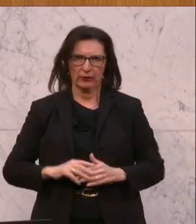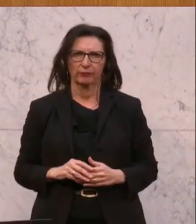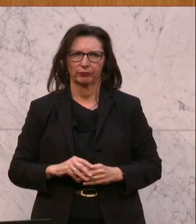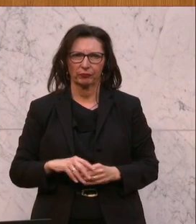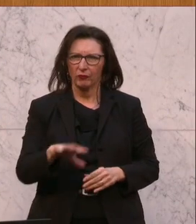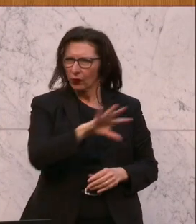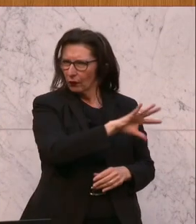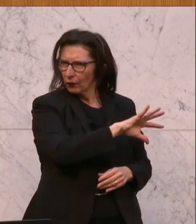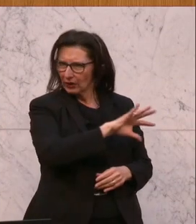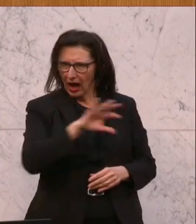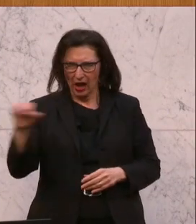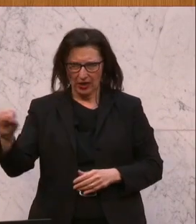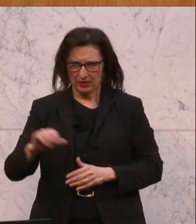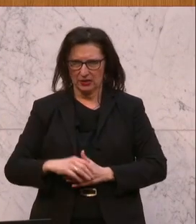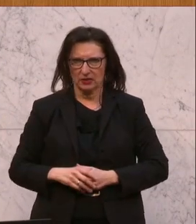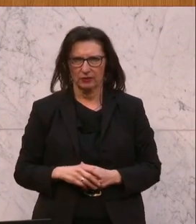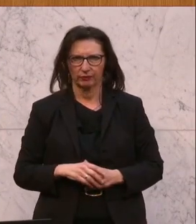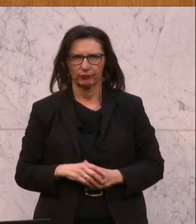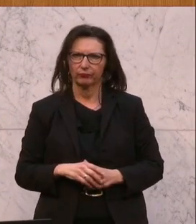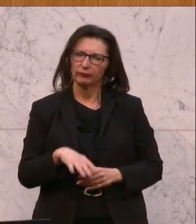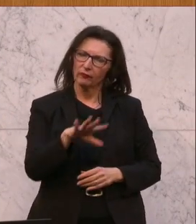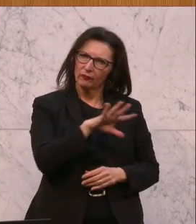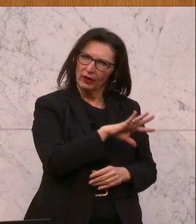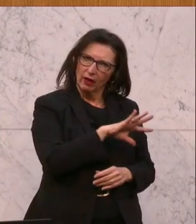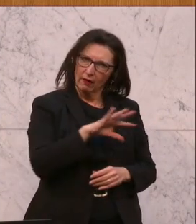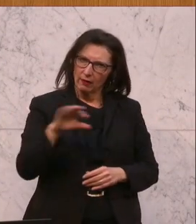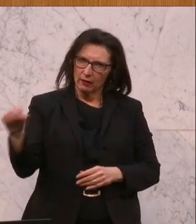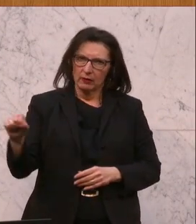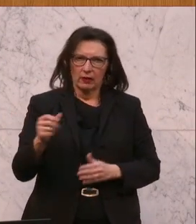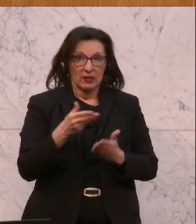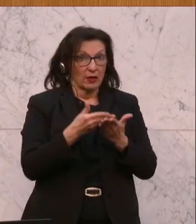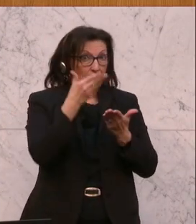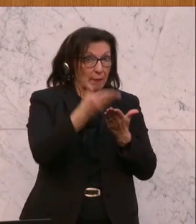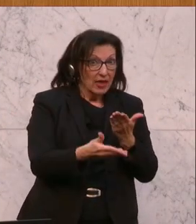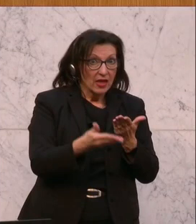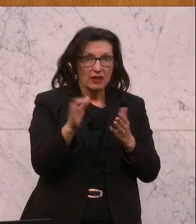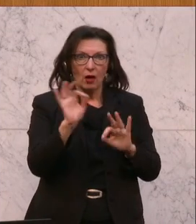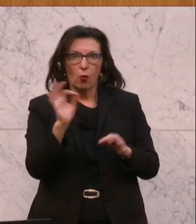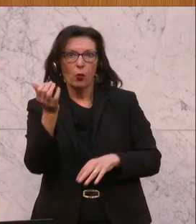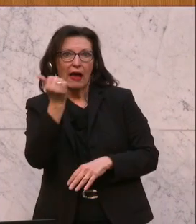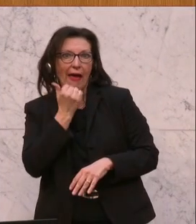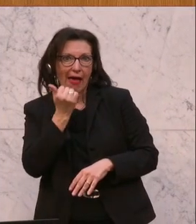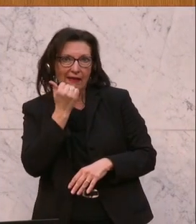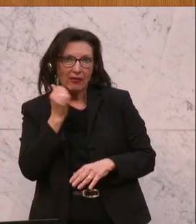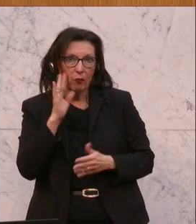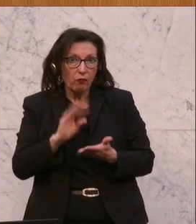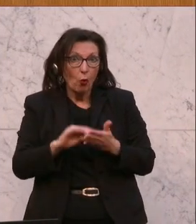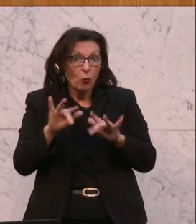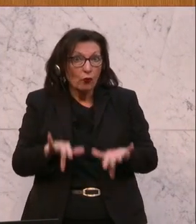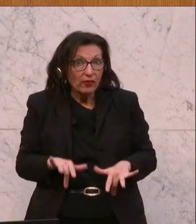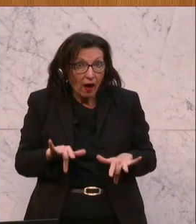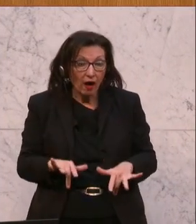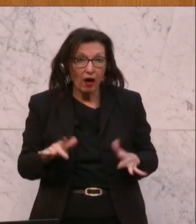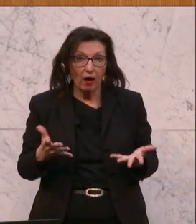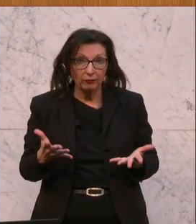sehr geehrte Damen und Herren, die, die sowohl in der Miete als auch im Eigentum wohnen, sind von der